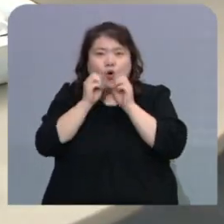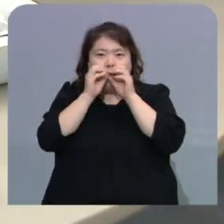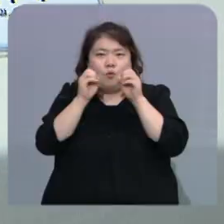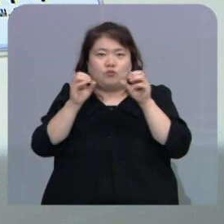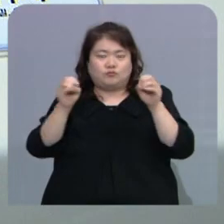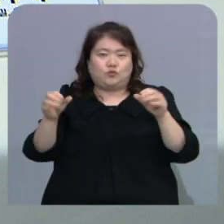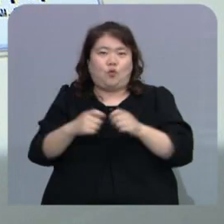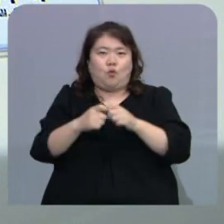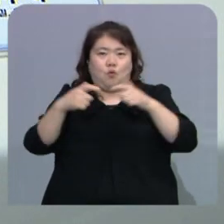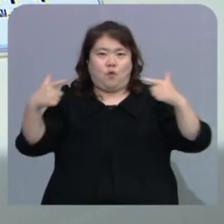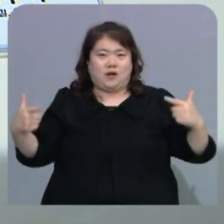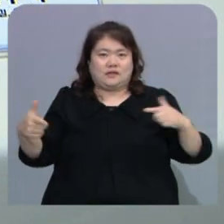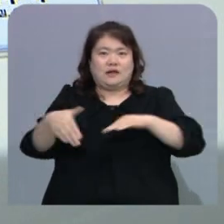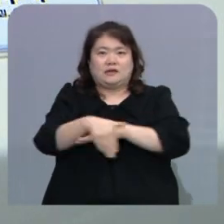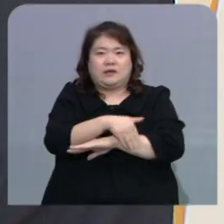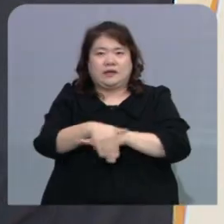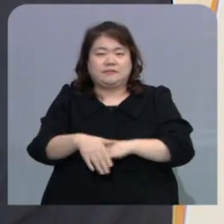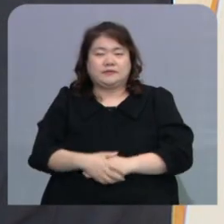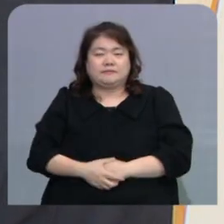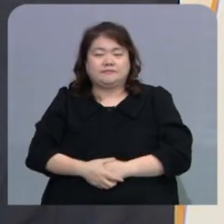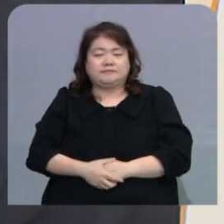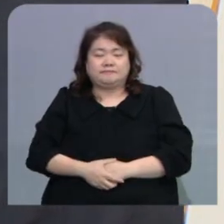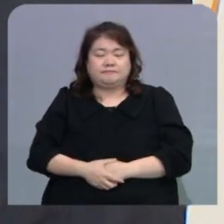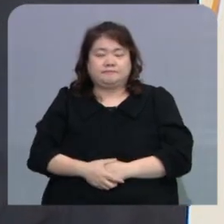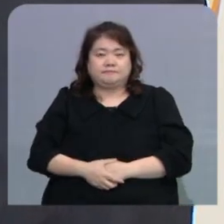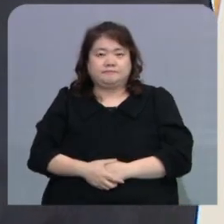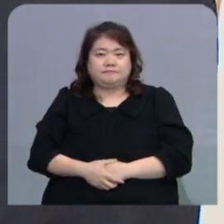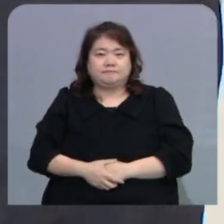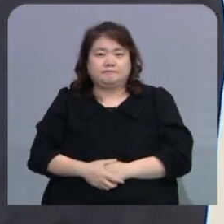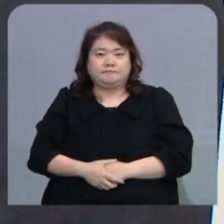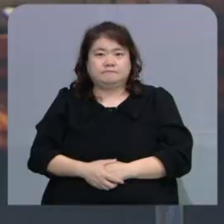확대할 계획입니다. KBS 뉴스 진유민입니다.